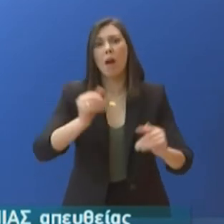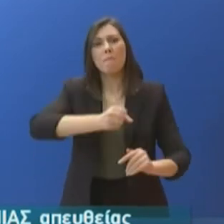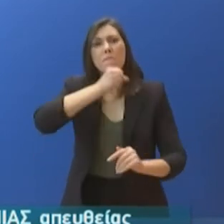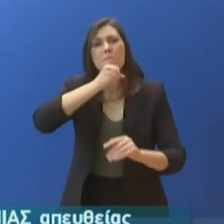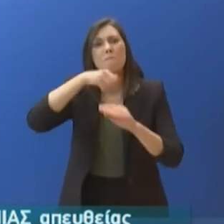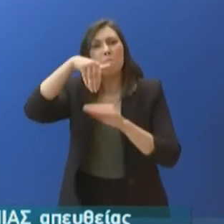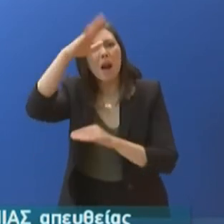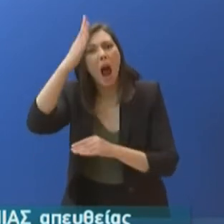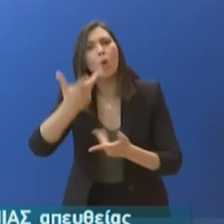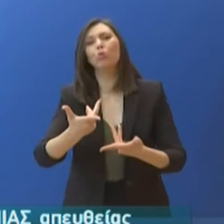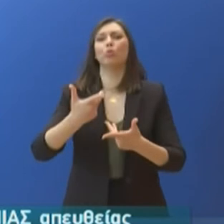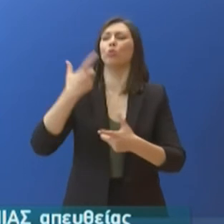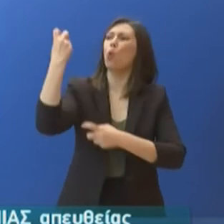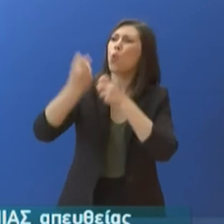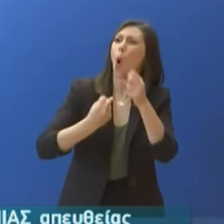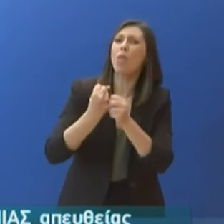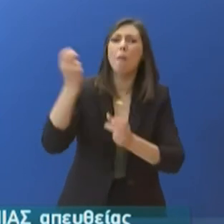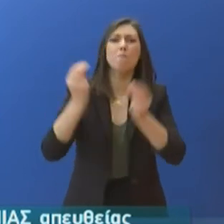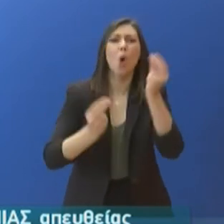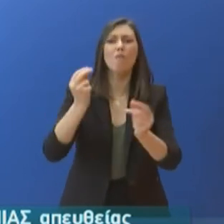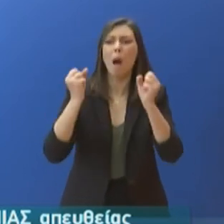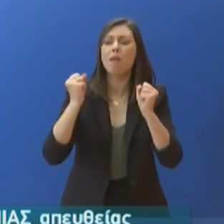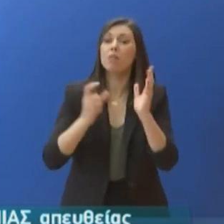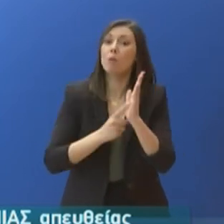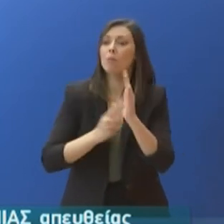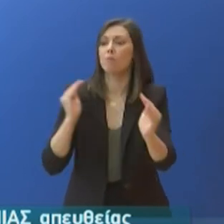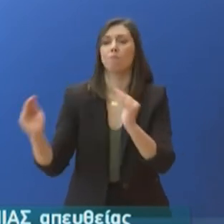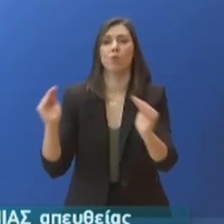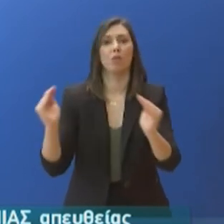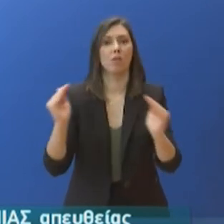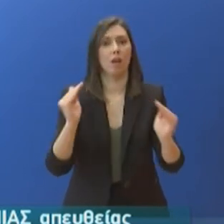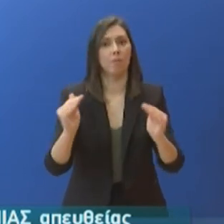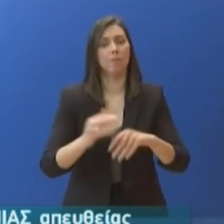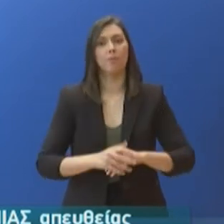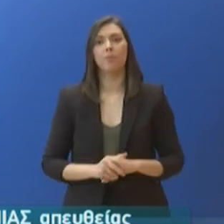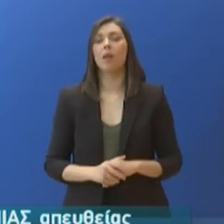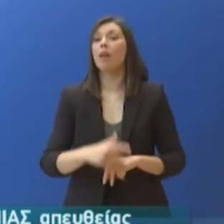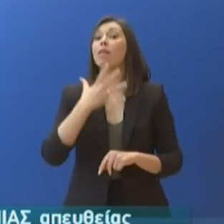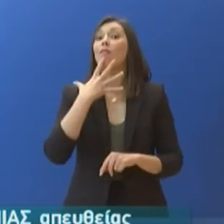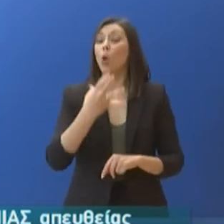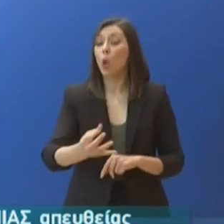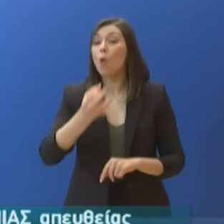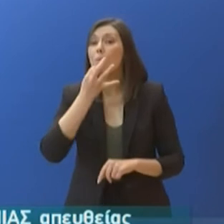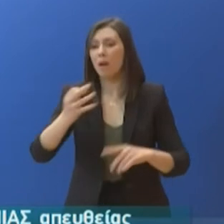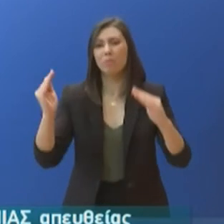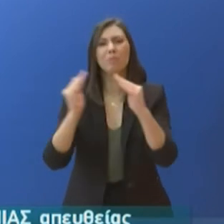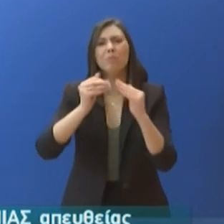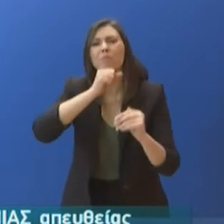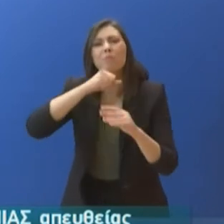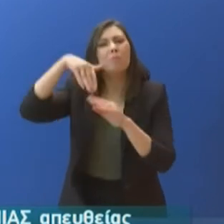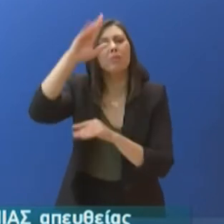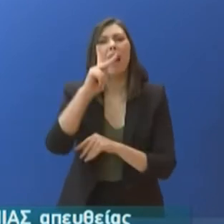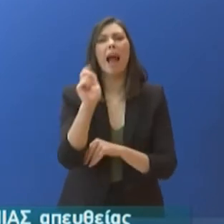τους χρόνια πάσχοντες. Γι' αυτό ακριβώς είχαν ήδη αποφασιστεί και μπήκαν σε εφαρμογή η αναστολή της λειτουργίας των ΚΑΠΗ, η αναστολή